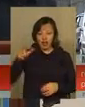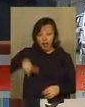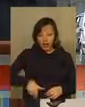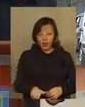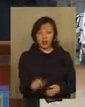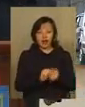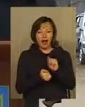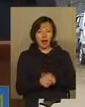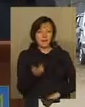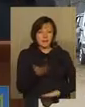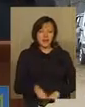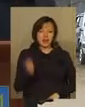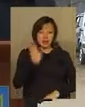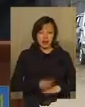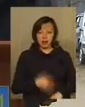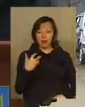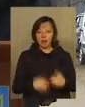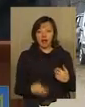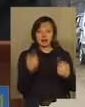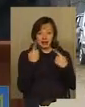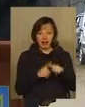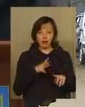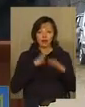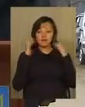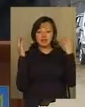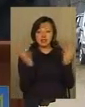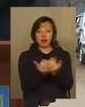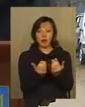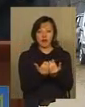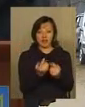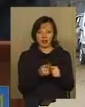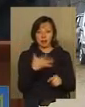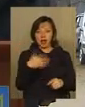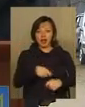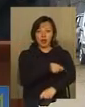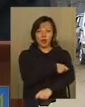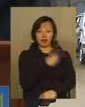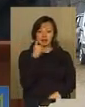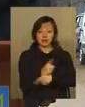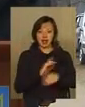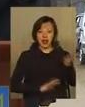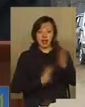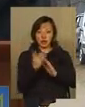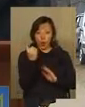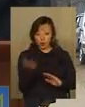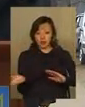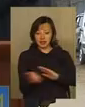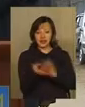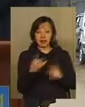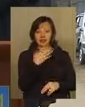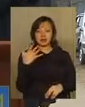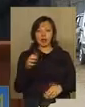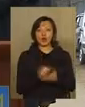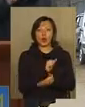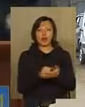бачили, які там каміння. Поламалася ця техніка. Це був заповідник Пановецька дача, де 5 кілометрів з заповідним лісом, щоб зрізати одного граба, треба